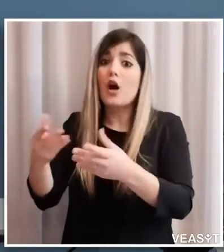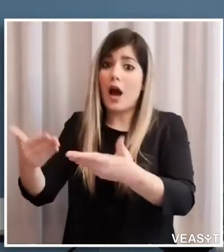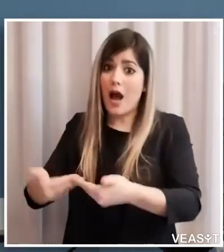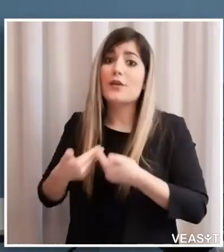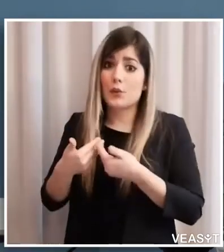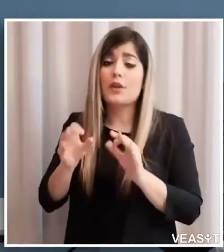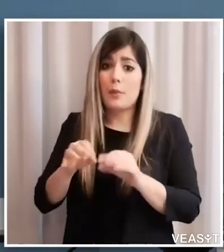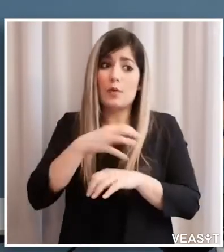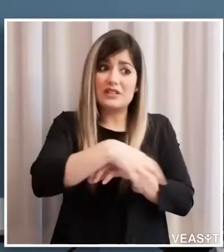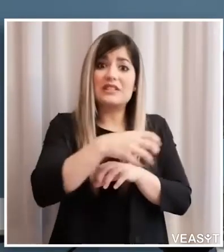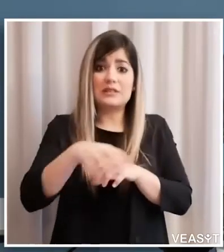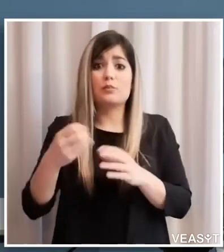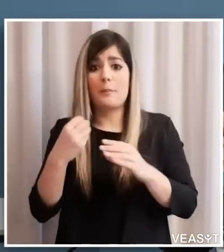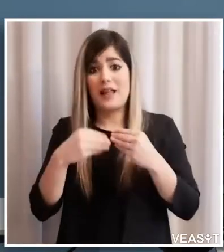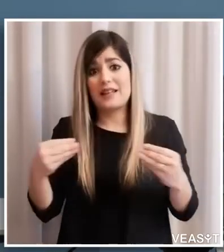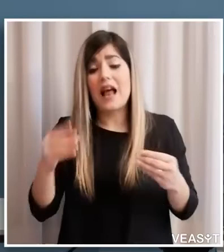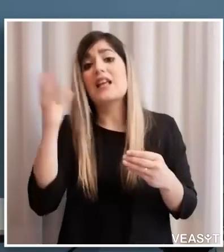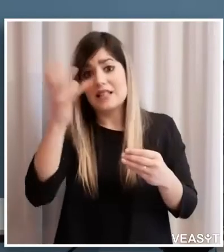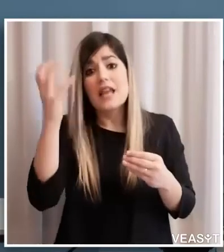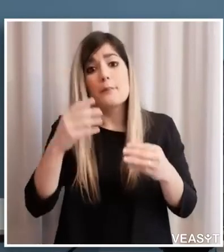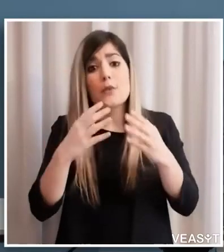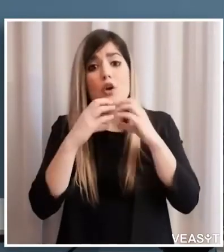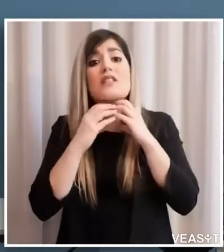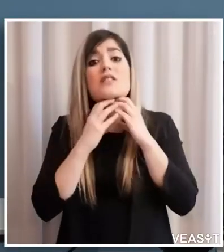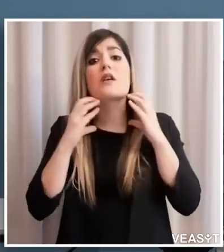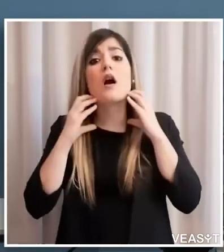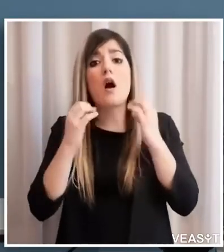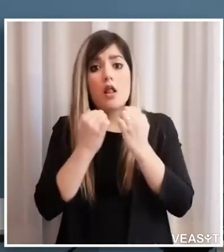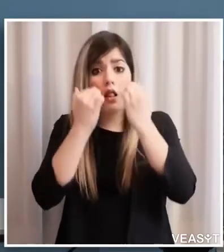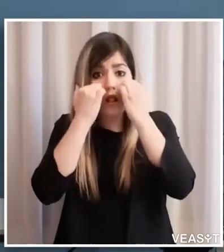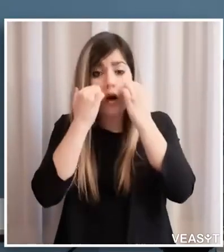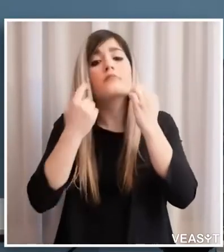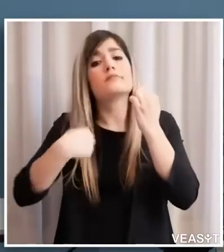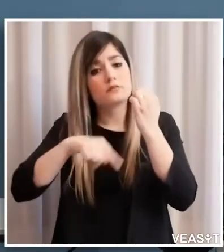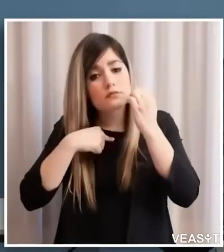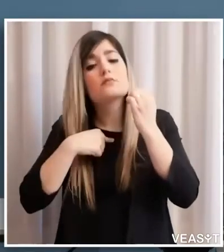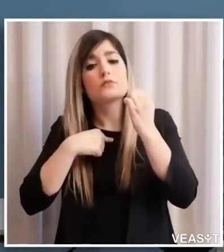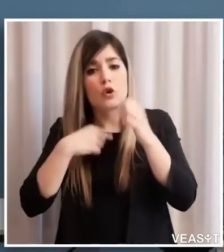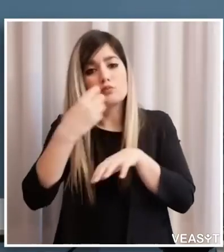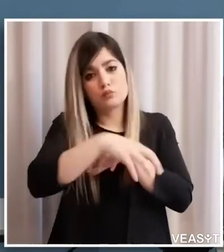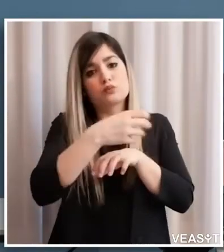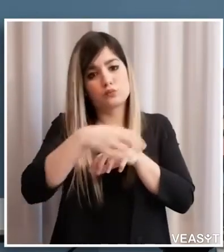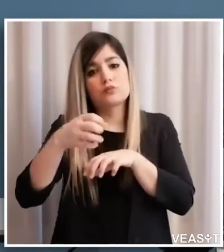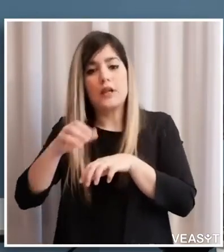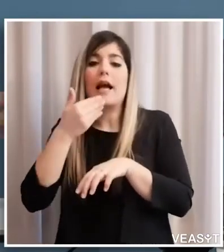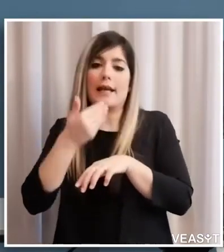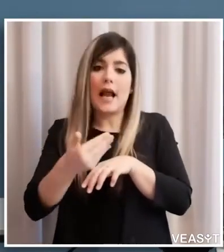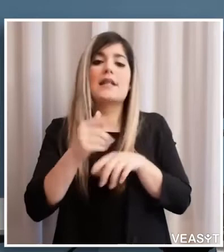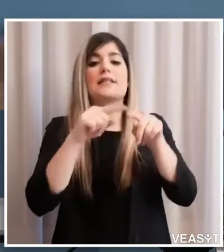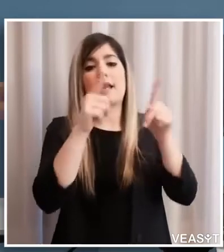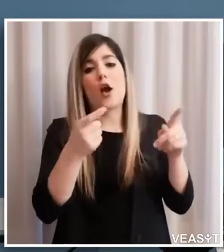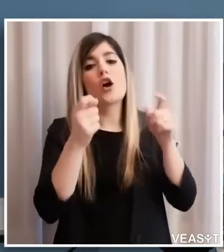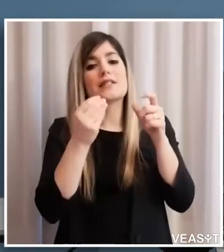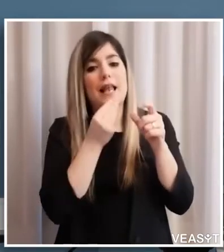era distribuito come per esempio il scaldacollo che abbiamo distribuito per il tramite dei negozi alimentari dove sono stati i vigi del